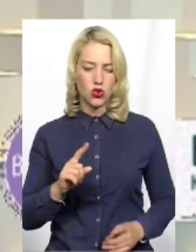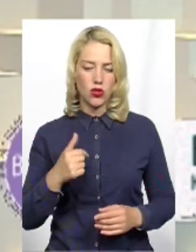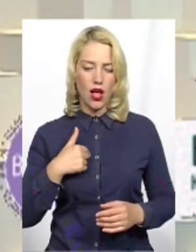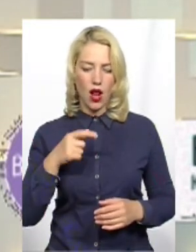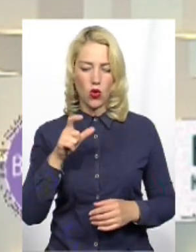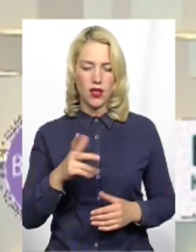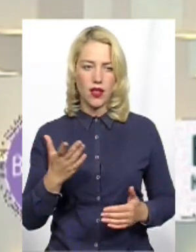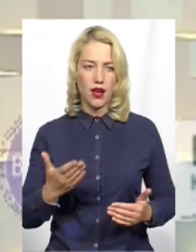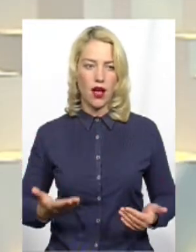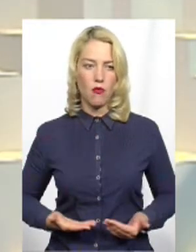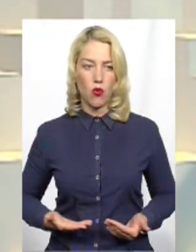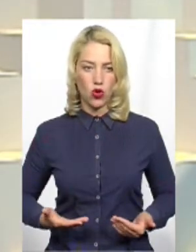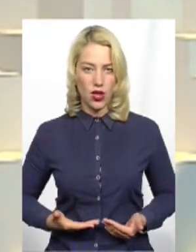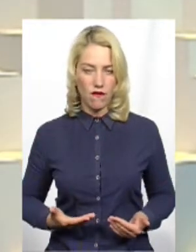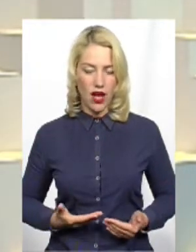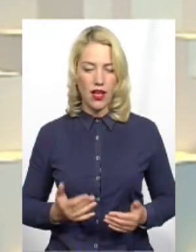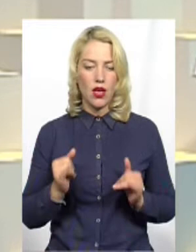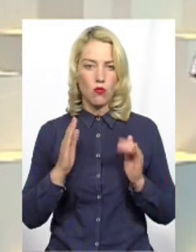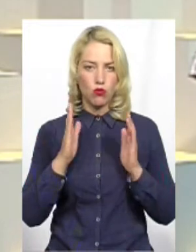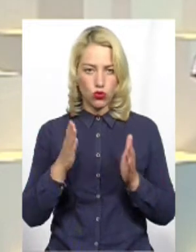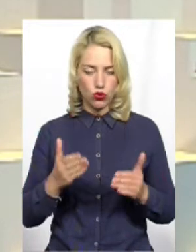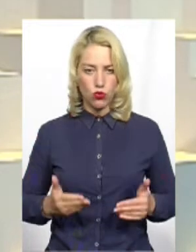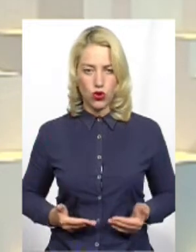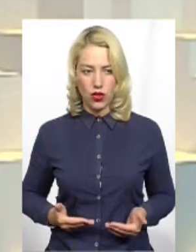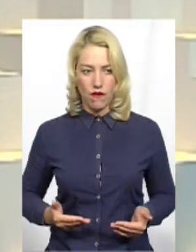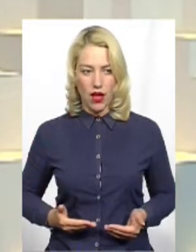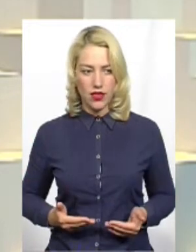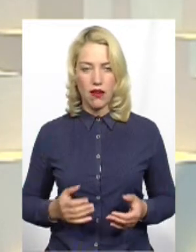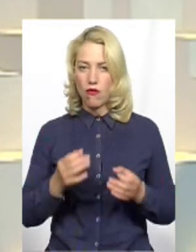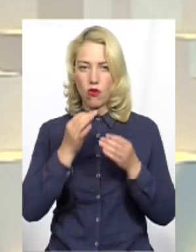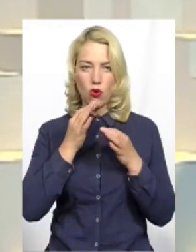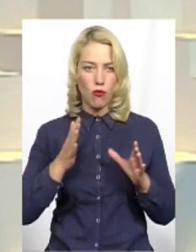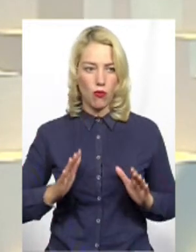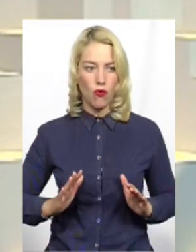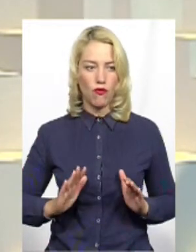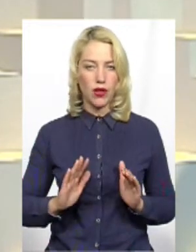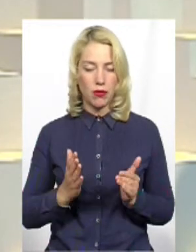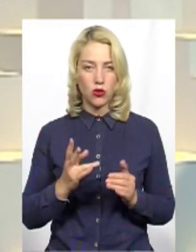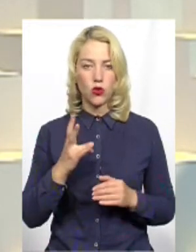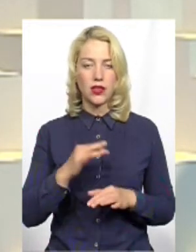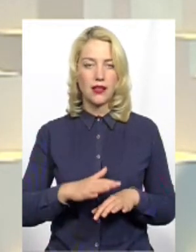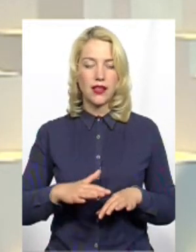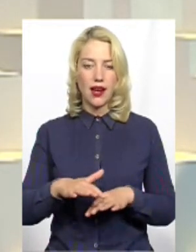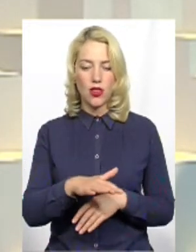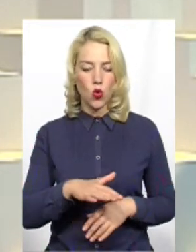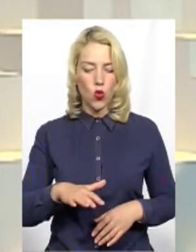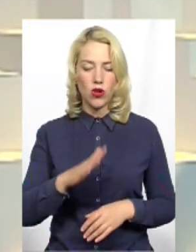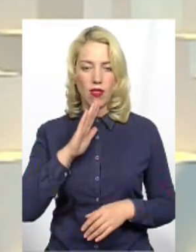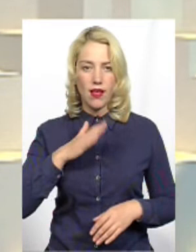проживає Я проживав і буду проживати в будь-якому випадку на території нашого